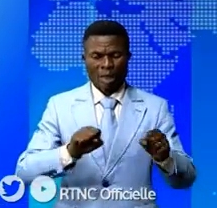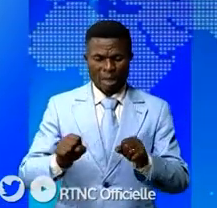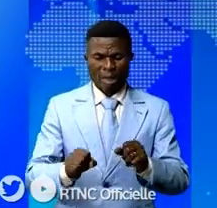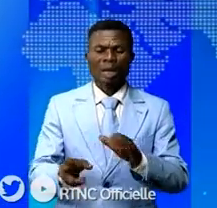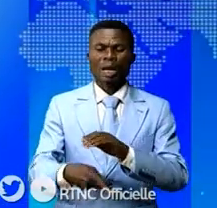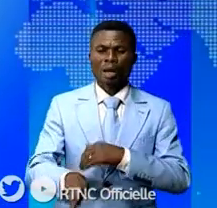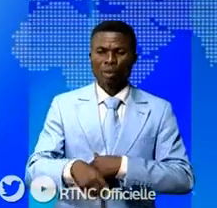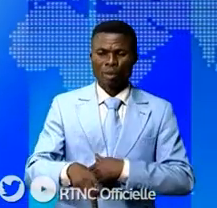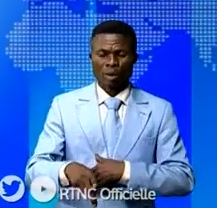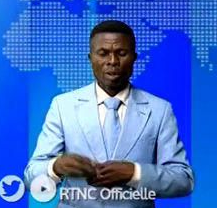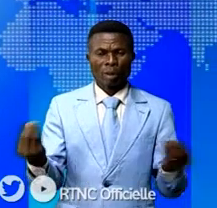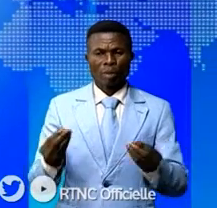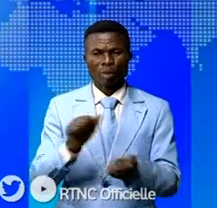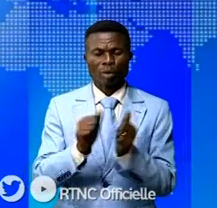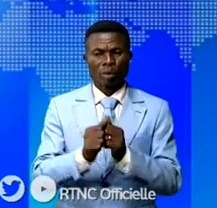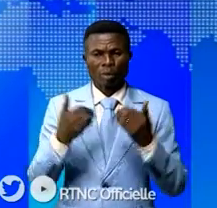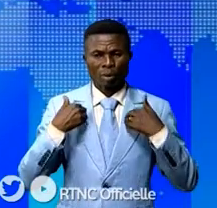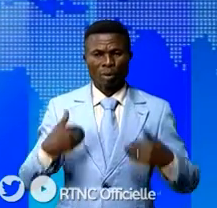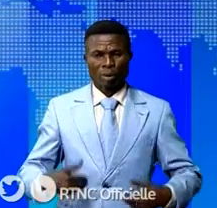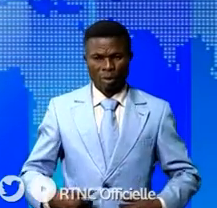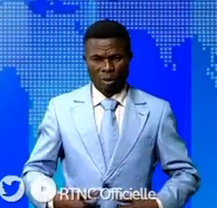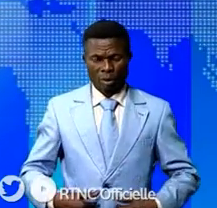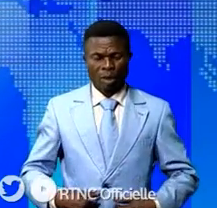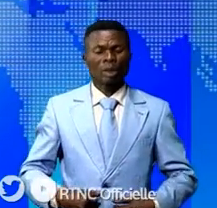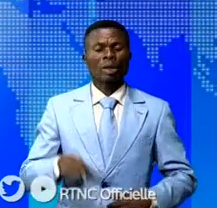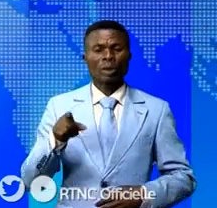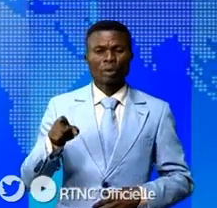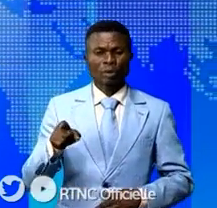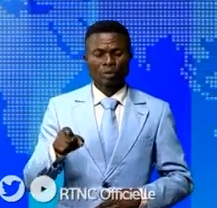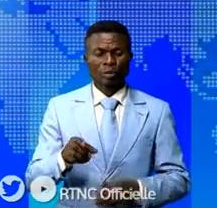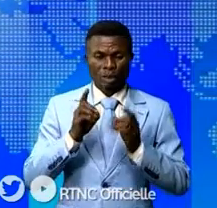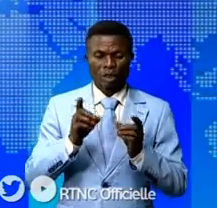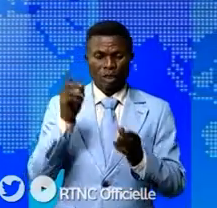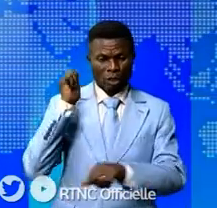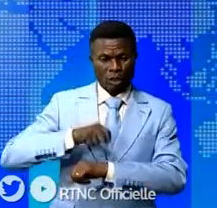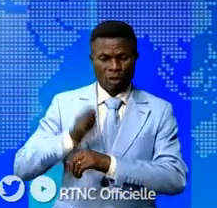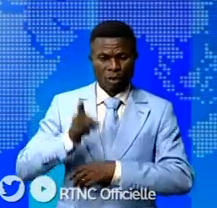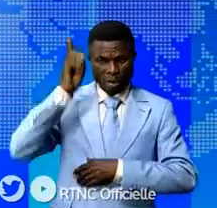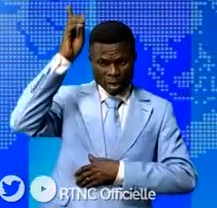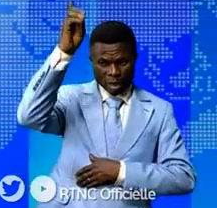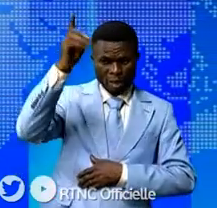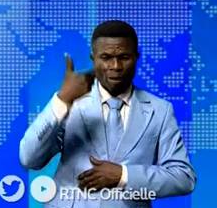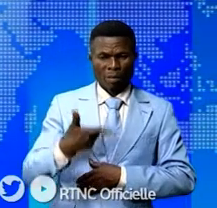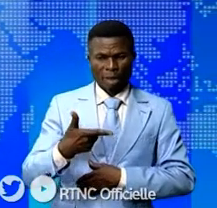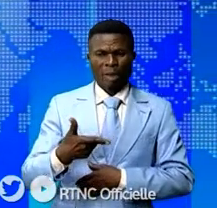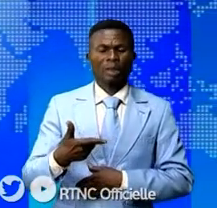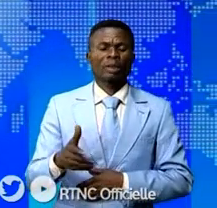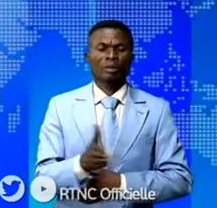Ténafep pour des raisons de santé du prévenu. L'audience a été reportée au mardi prochain.